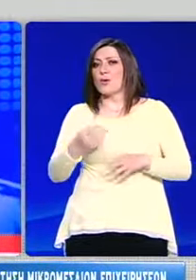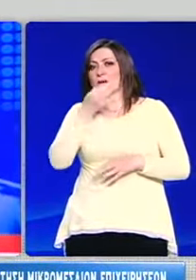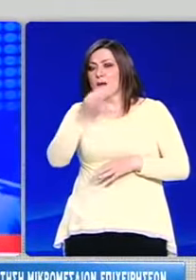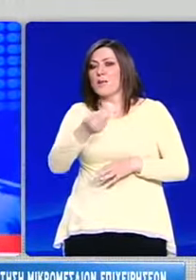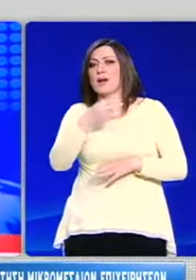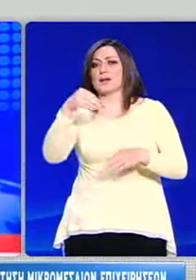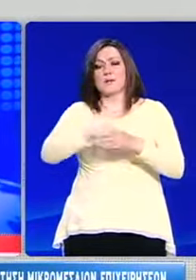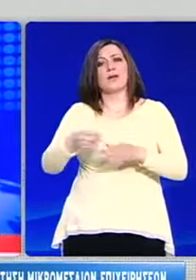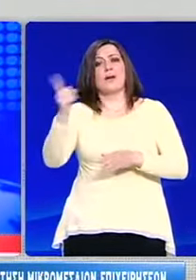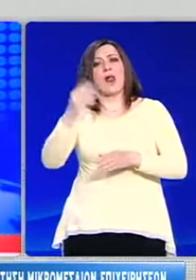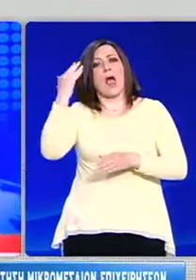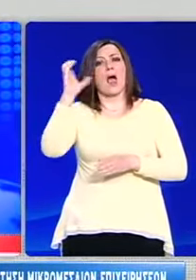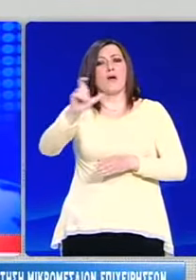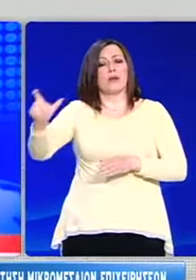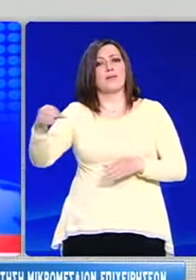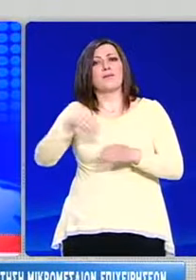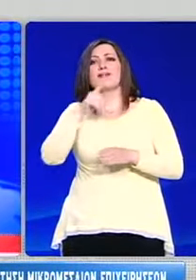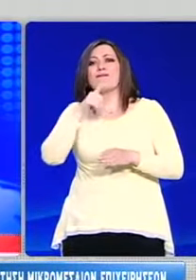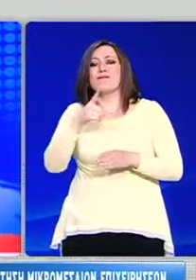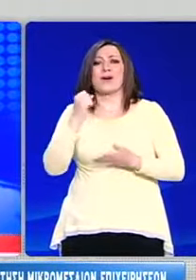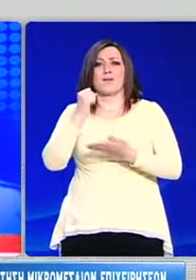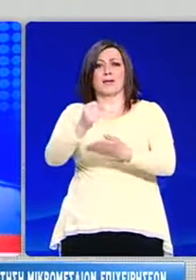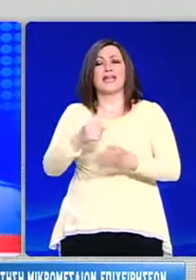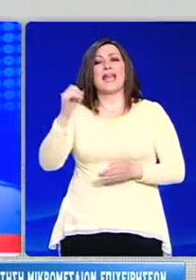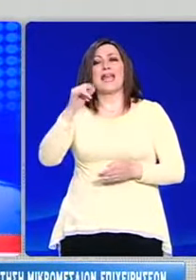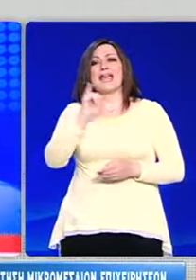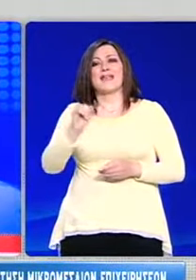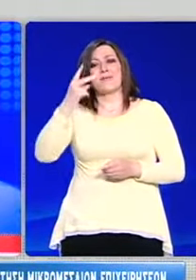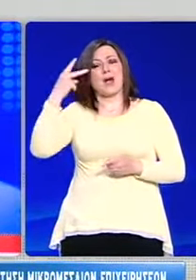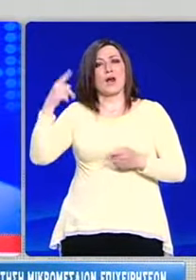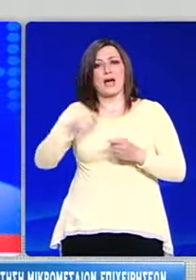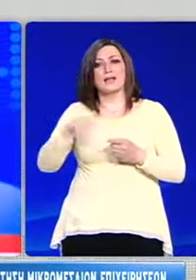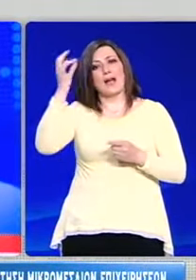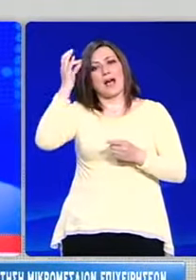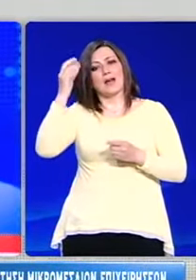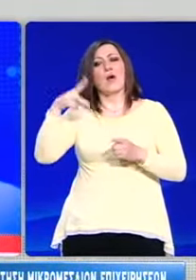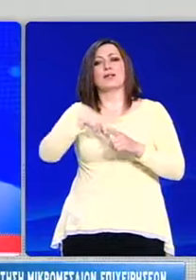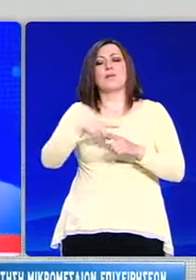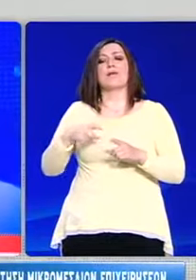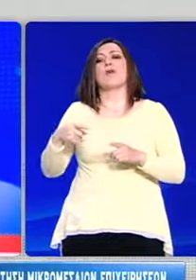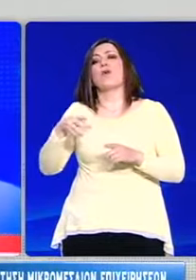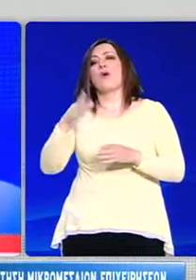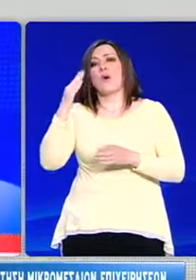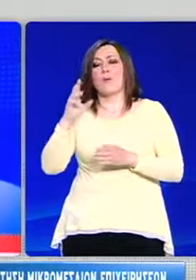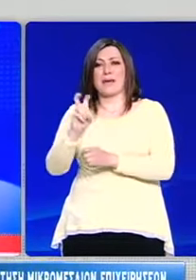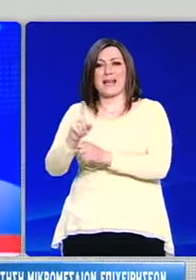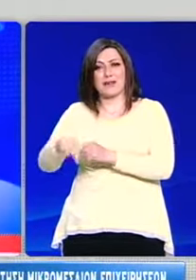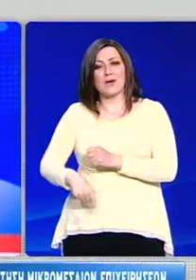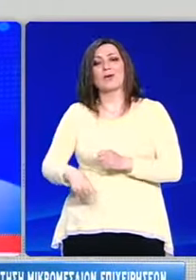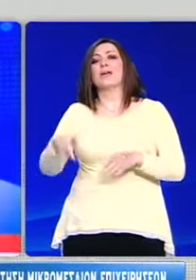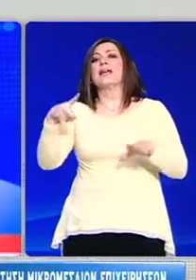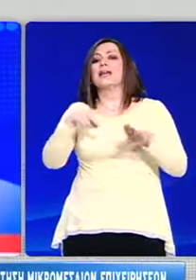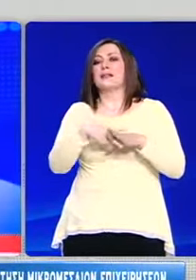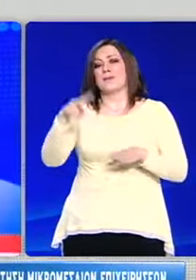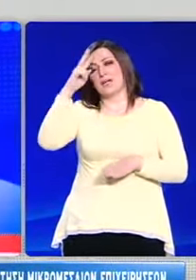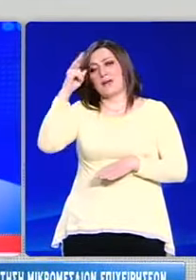συμμετοχή και άλλων επενδυτών στη χρηματοδότηση του ταμείου, όπως το Ίδρυμα Ωνάση, το Γαλλικό Ταμείο Παρακαταθήκων και η Γερμανική Τράπεζα Ανασυγκρότησης